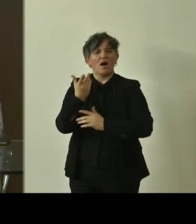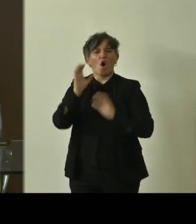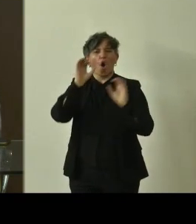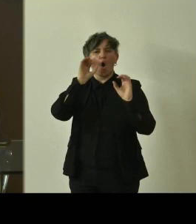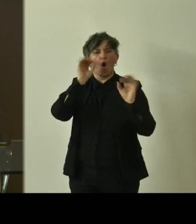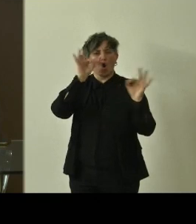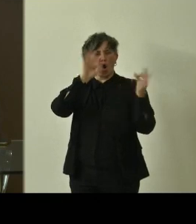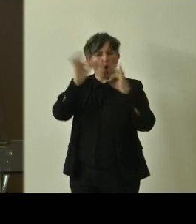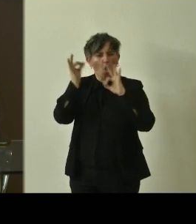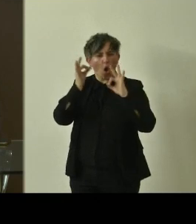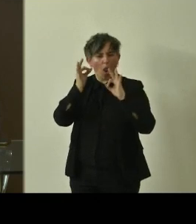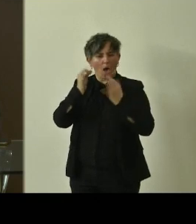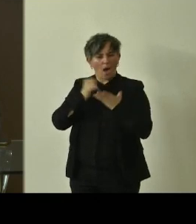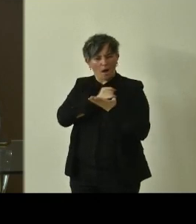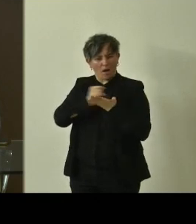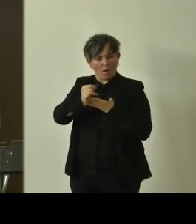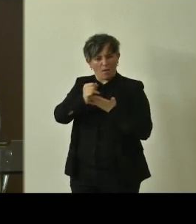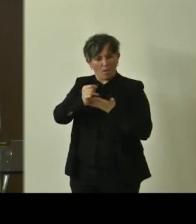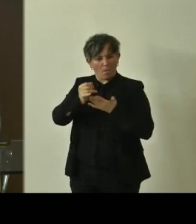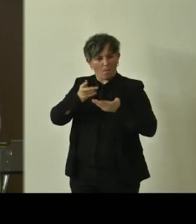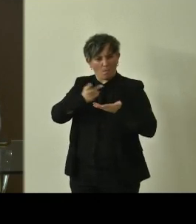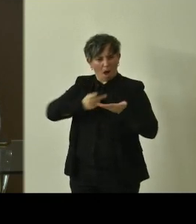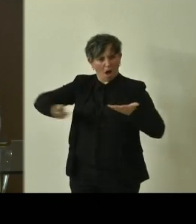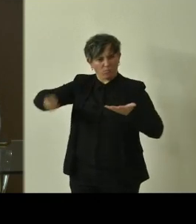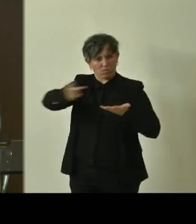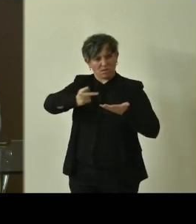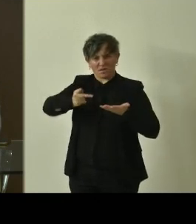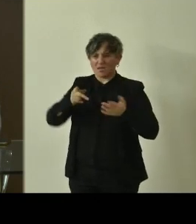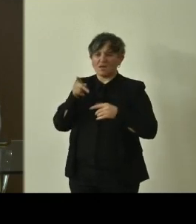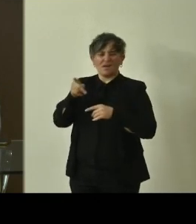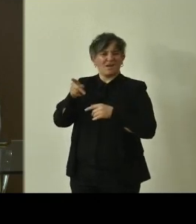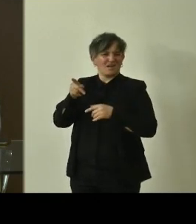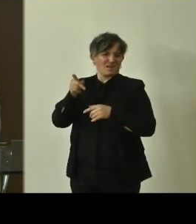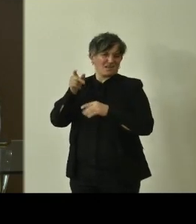voi sul vostro browser cercate